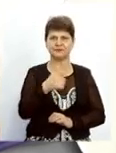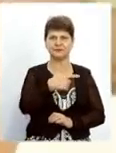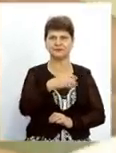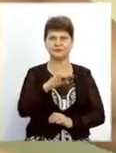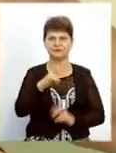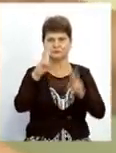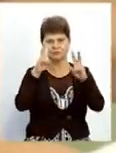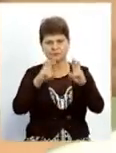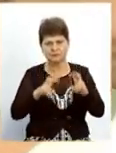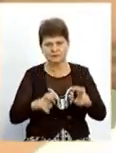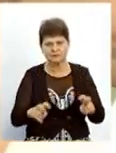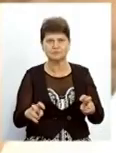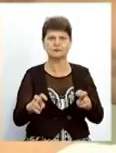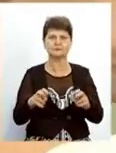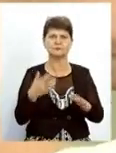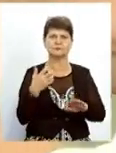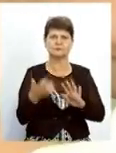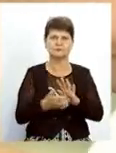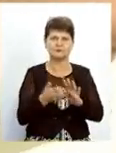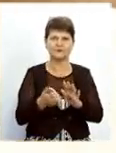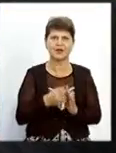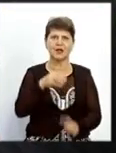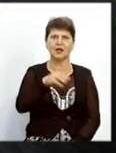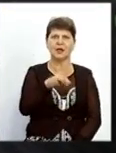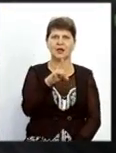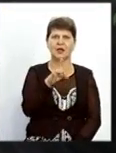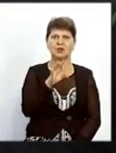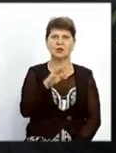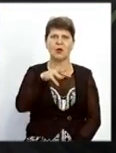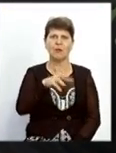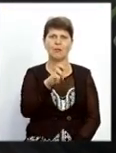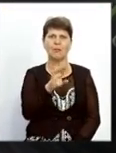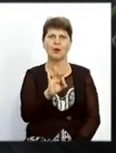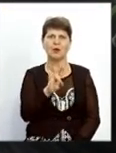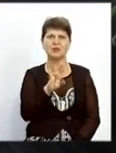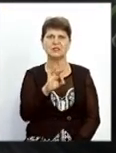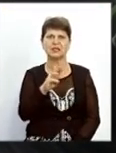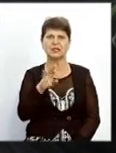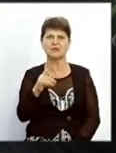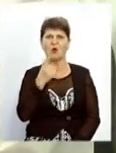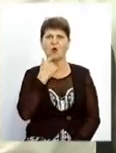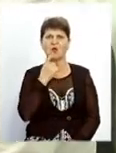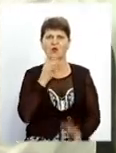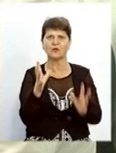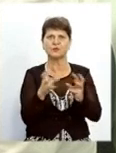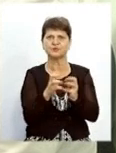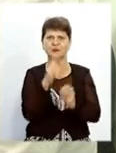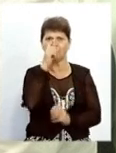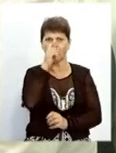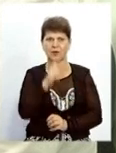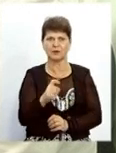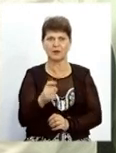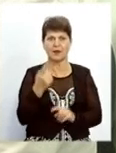вивчає аналізи, констатує, в дитини брак тромбоцитів, хлопчика погано звертається кров, тому необхідне стаціонарне лікування. Їм це